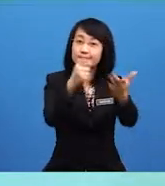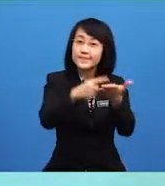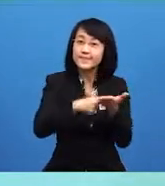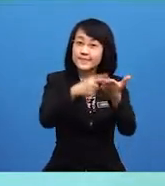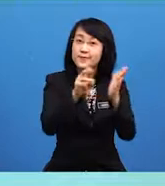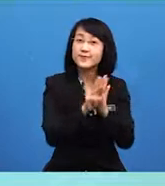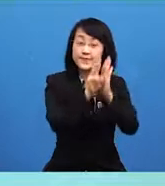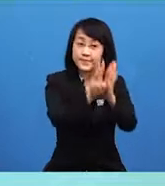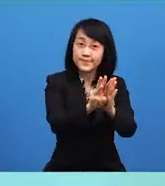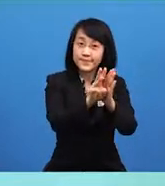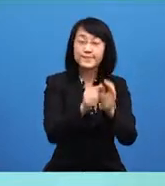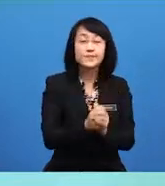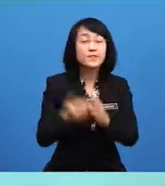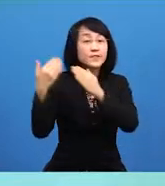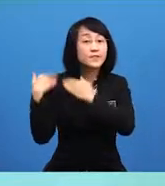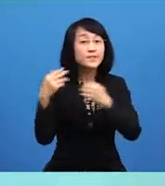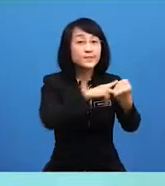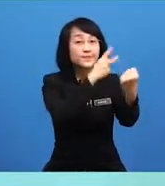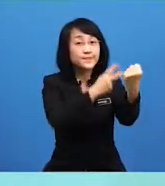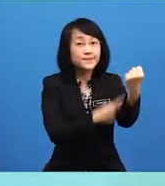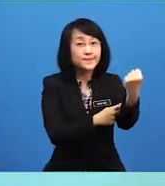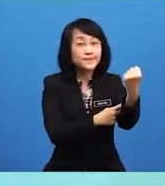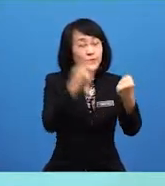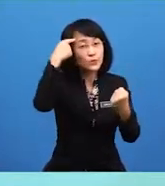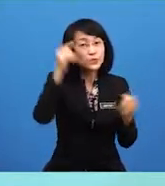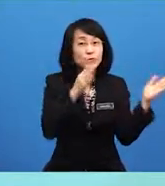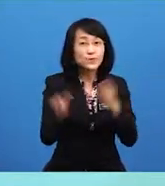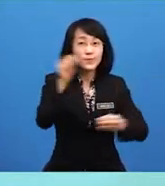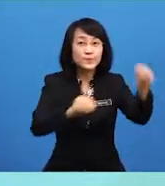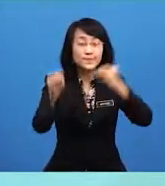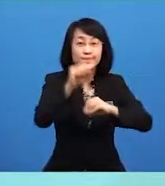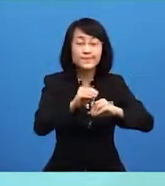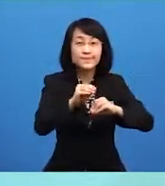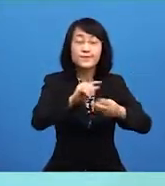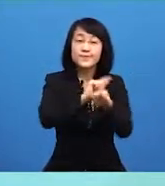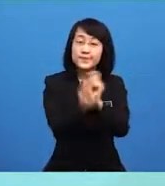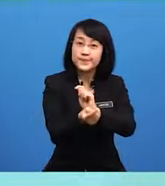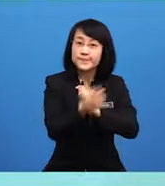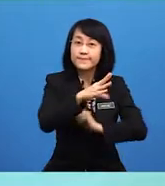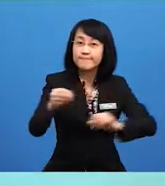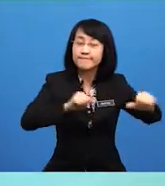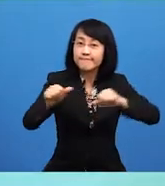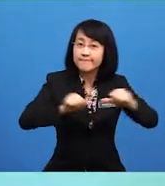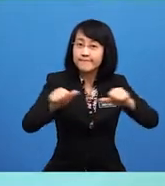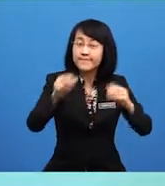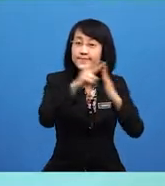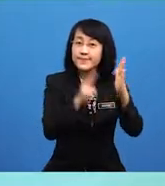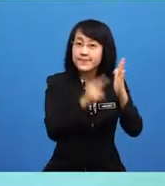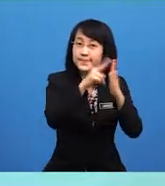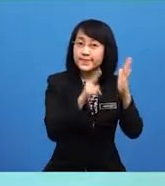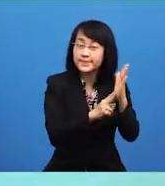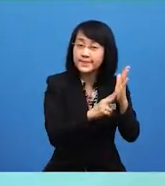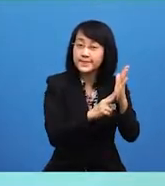perwakilan yang memiliki kuasa untuk menggubal, meminda dan meraktifikasikan undang-undang.